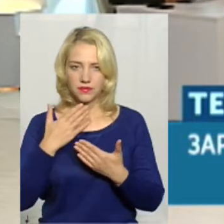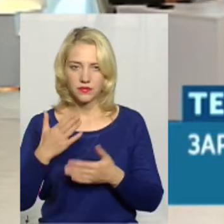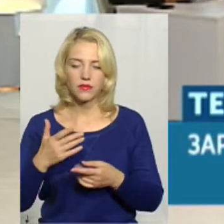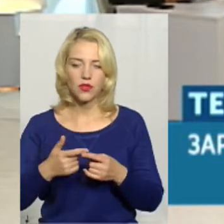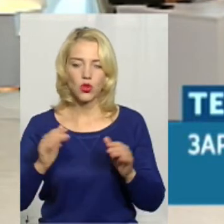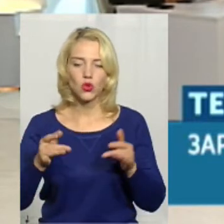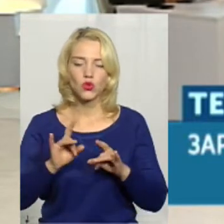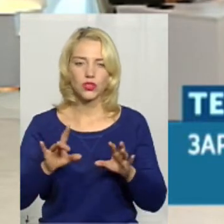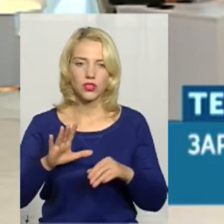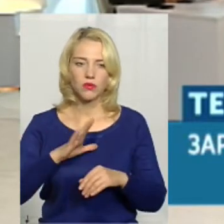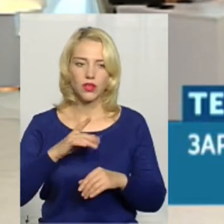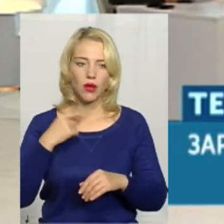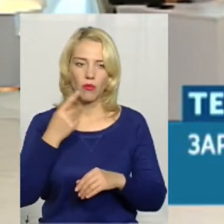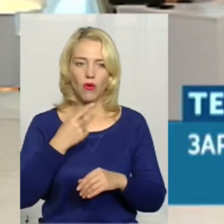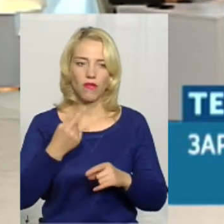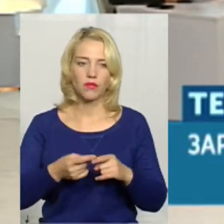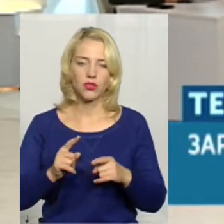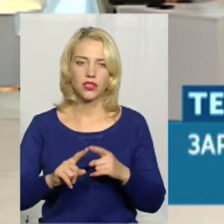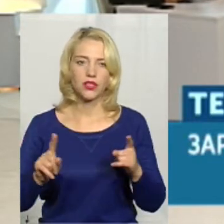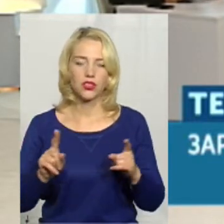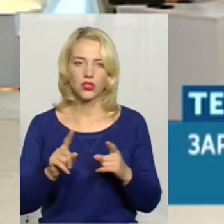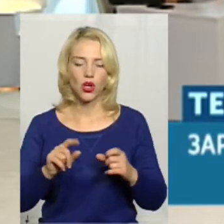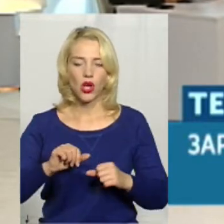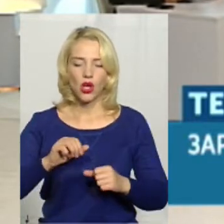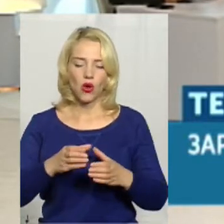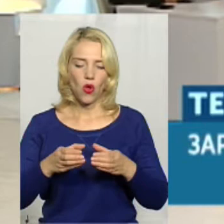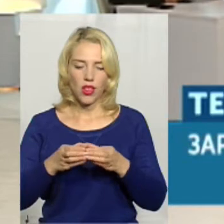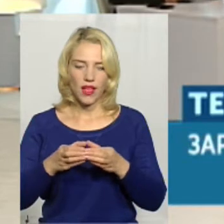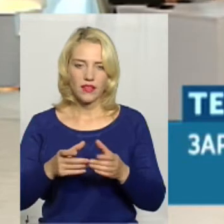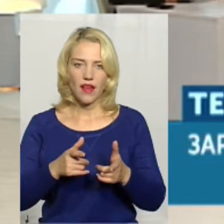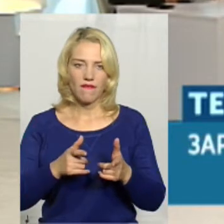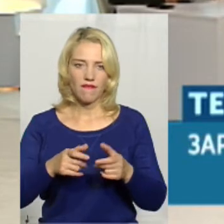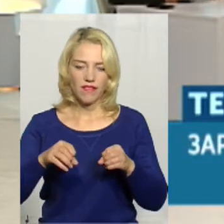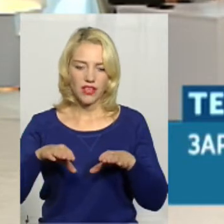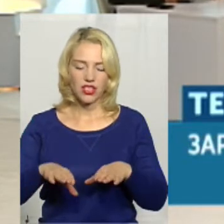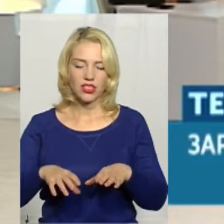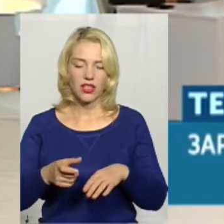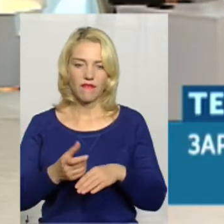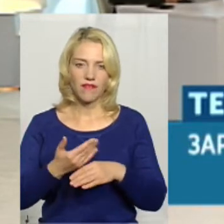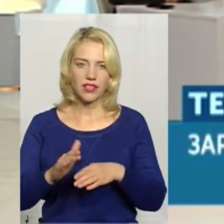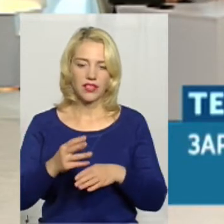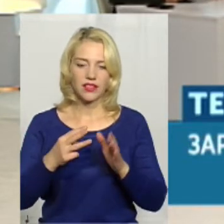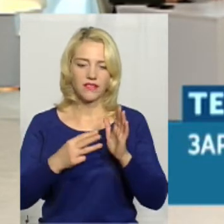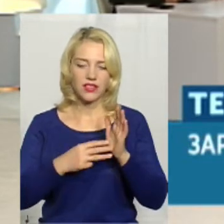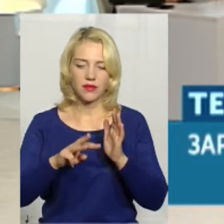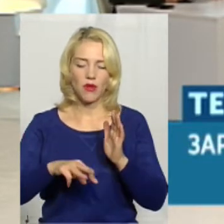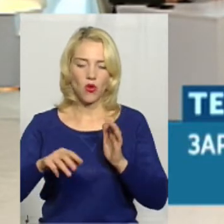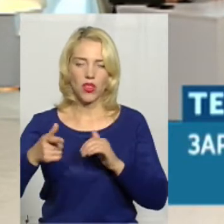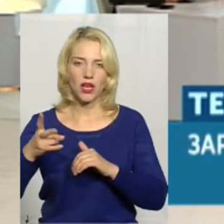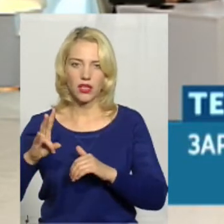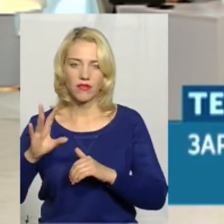йшла мова про те, що колегія вирішила виділити понад 8 мільйонів гривень, але читав, що